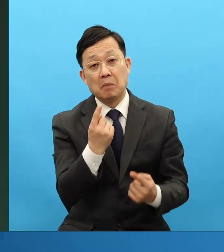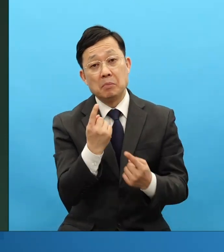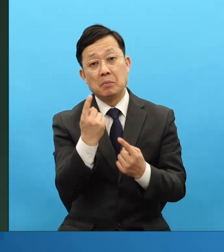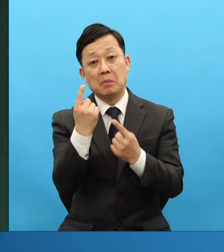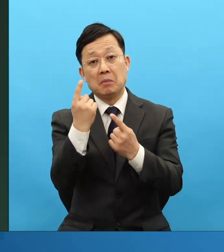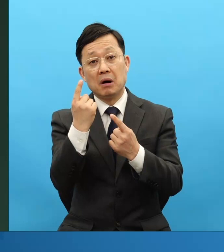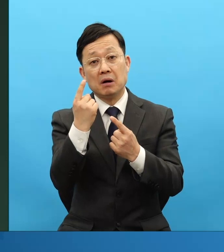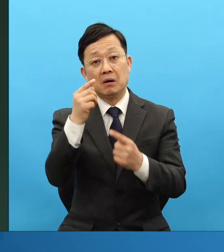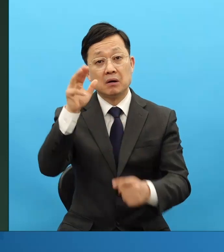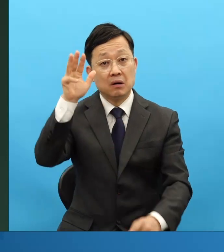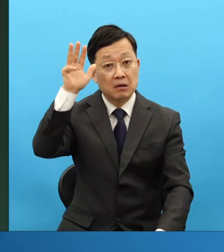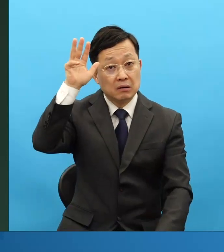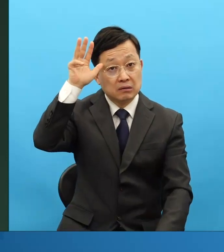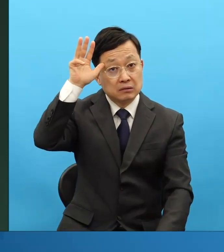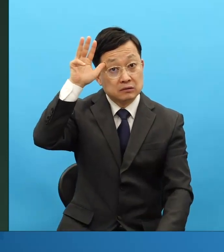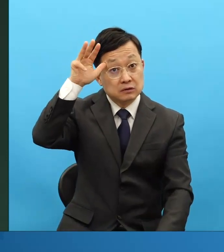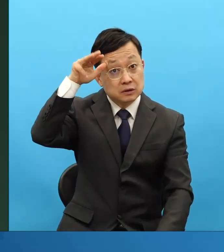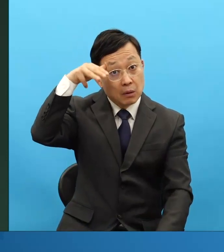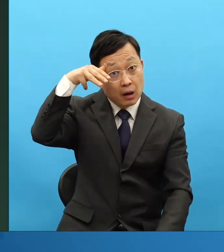많아요.